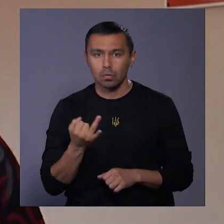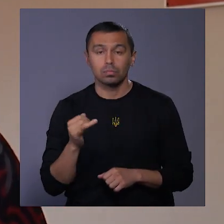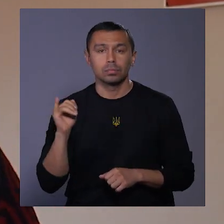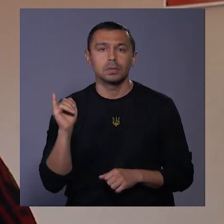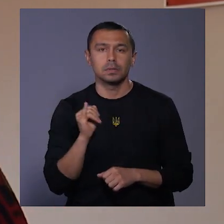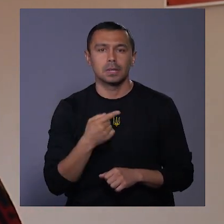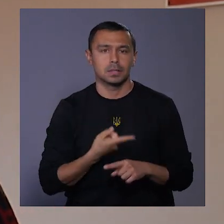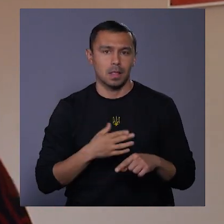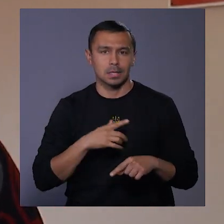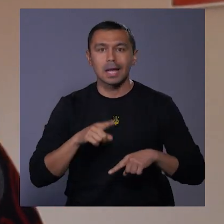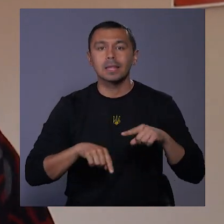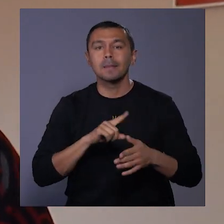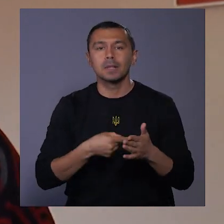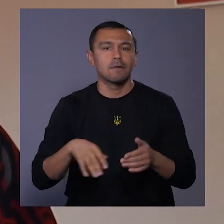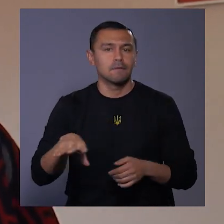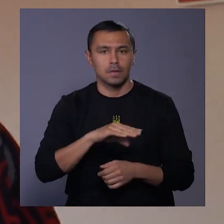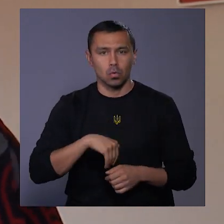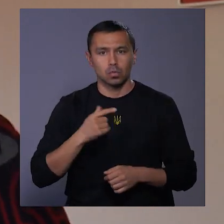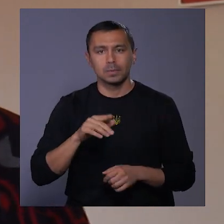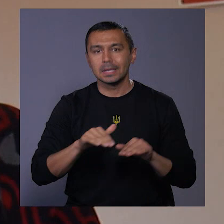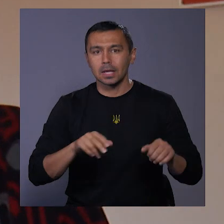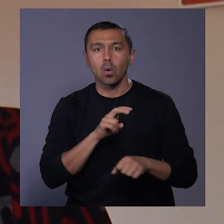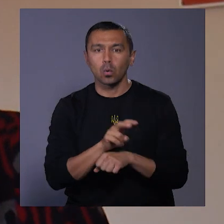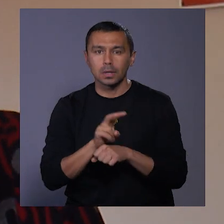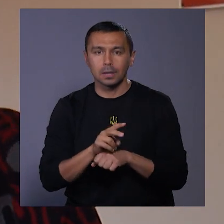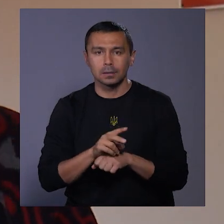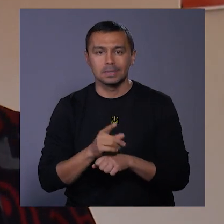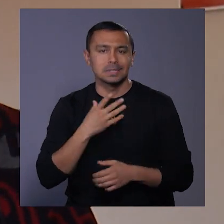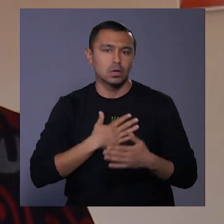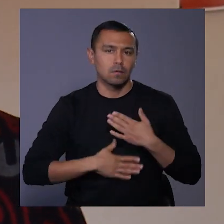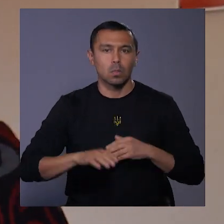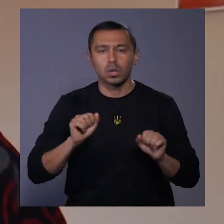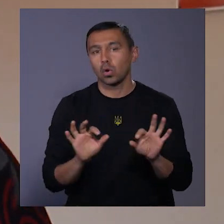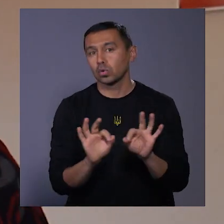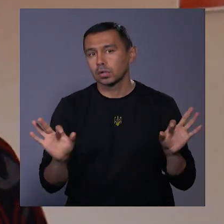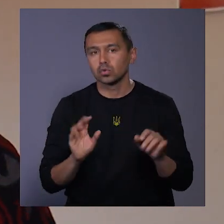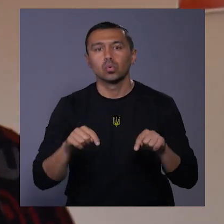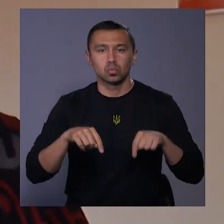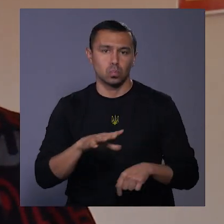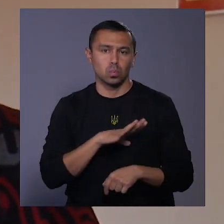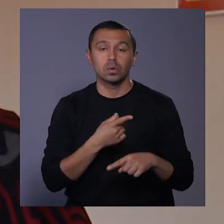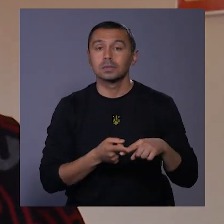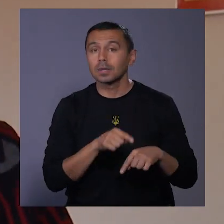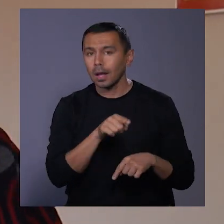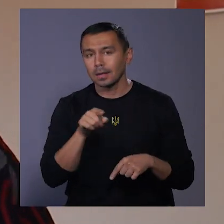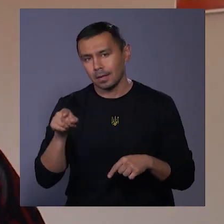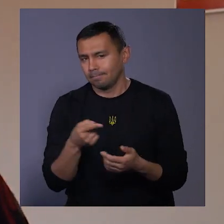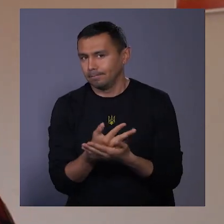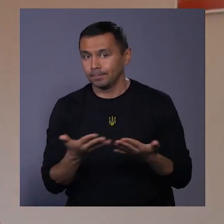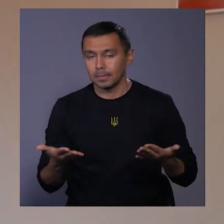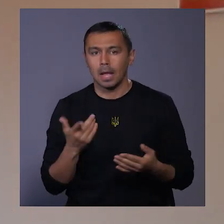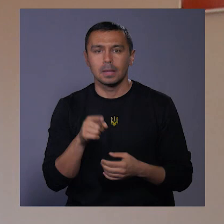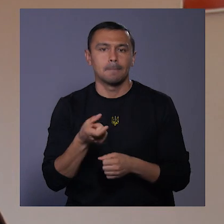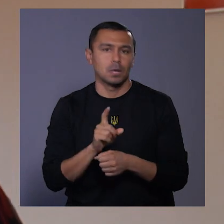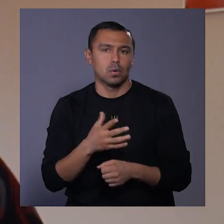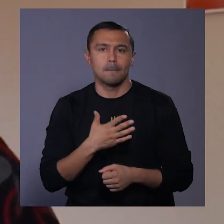і це наше рідне місто, всі хочуть, щоб діти ходили і з задоволенням могли розказати, що тут було це, тут було це. Тим більше, що